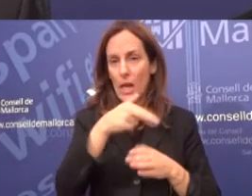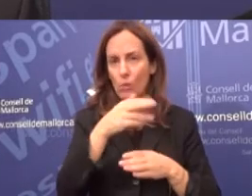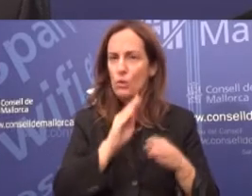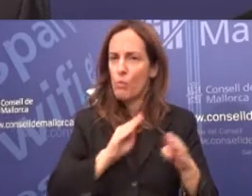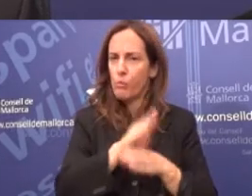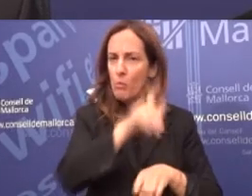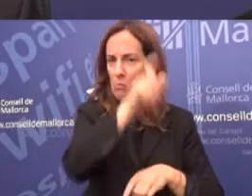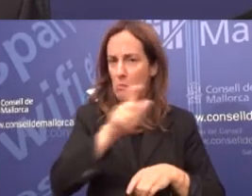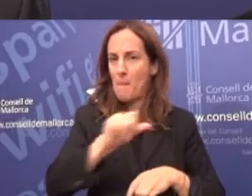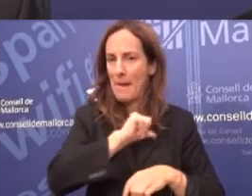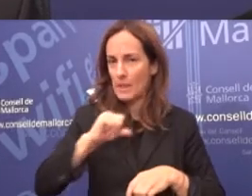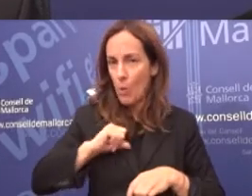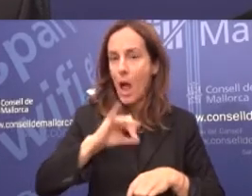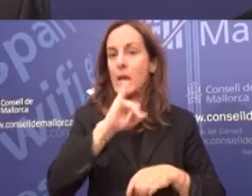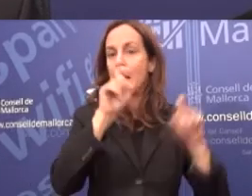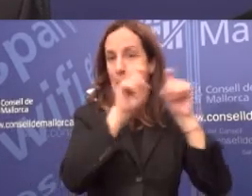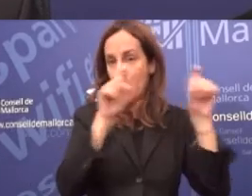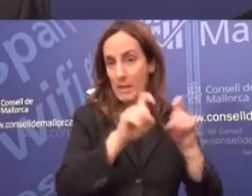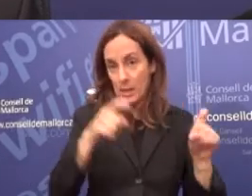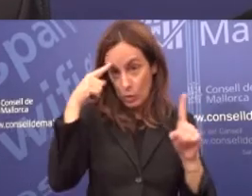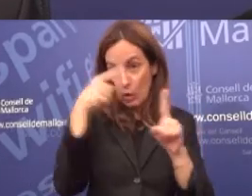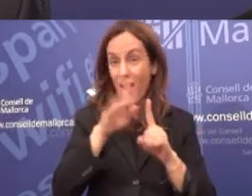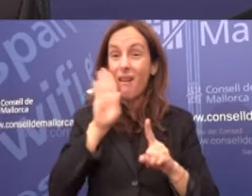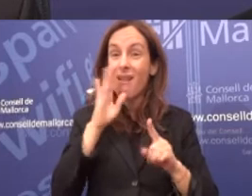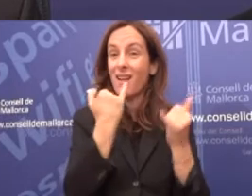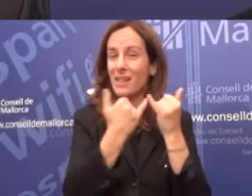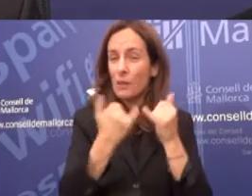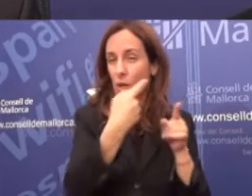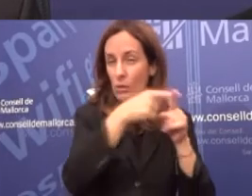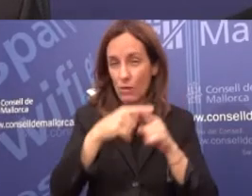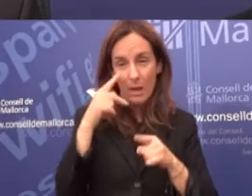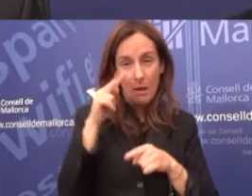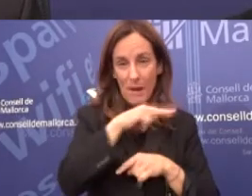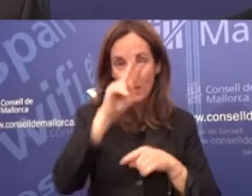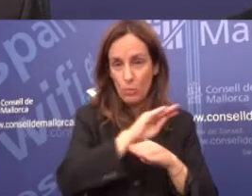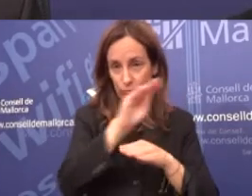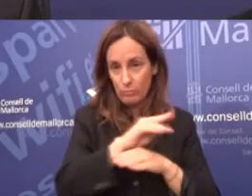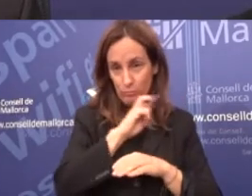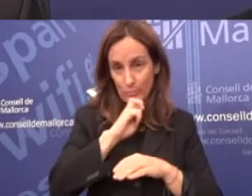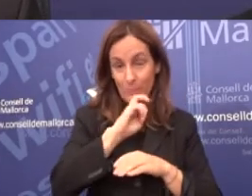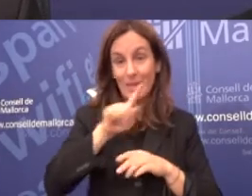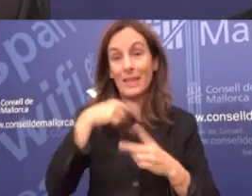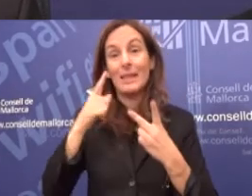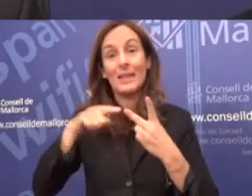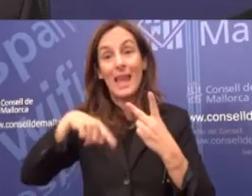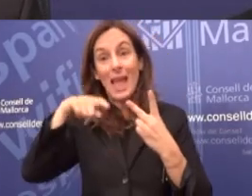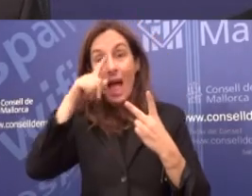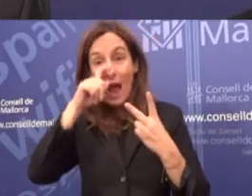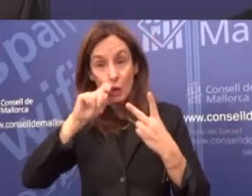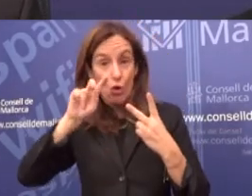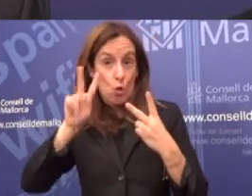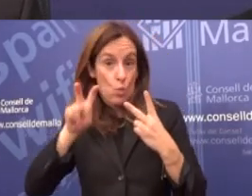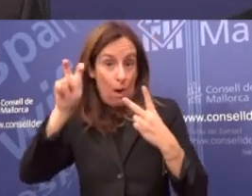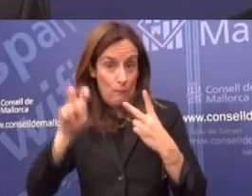també destinats a particulars i empreses per restaurar aquests elements patrimonials i paisatgístics. I després, com a